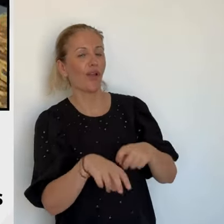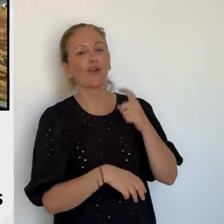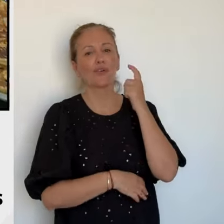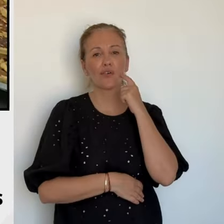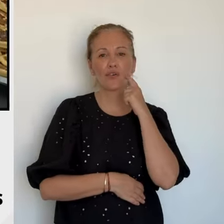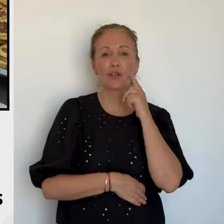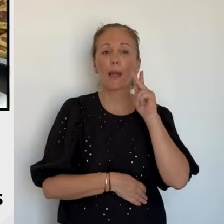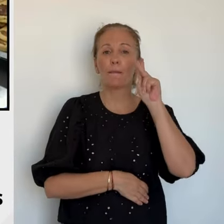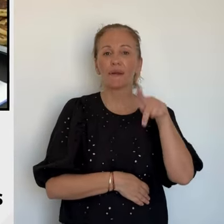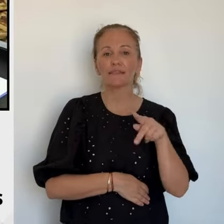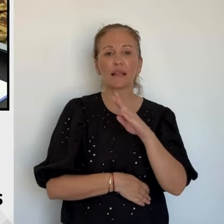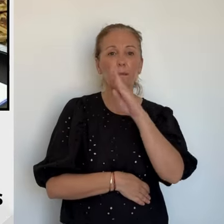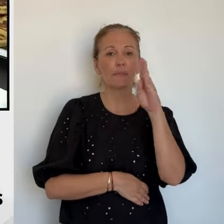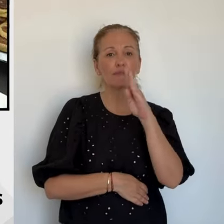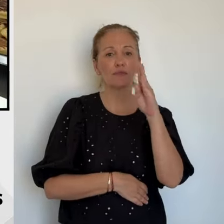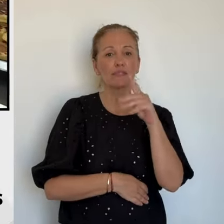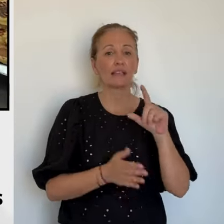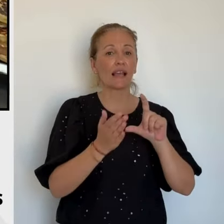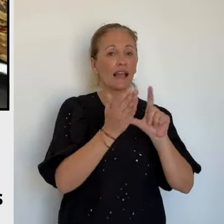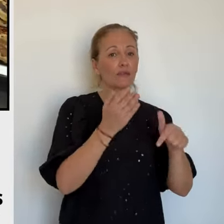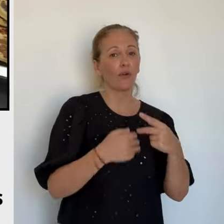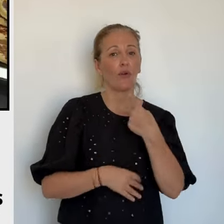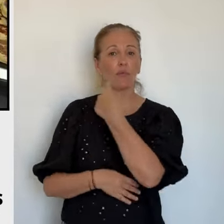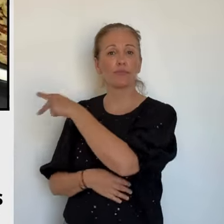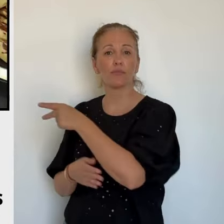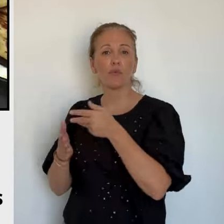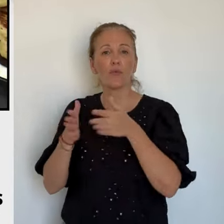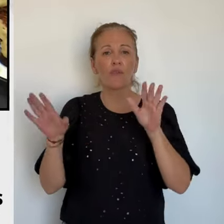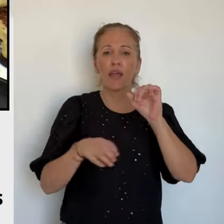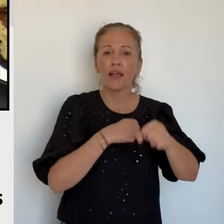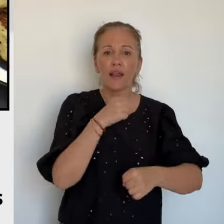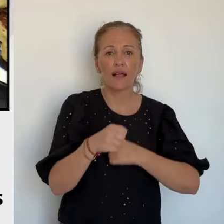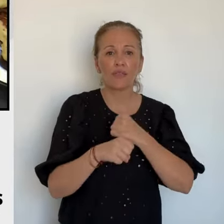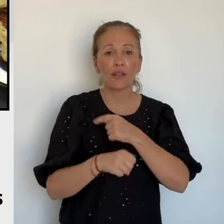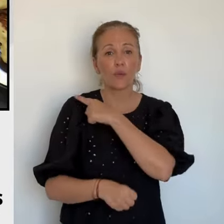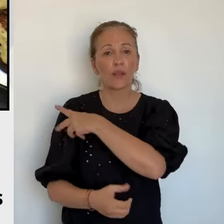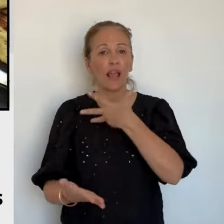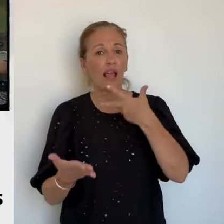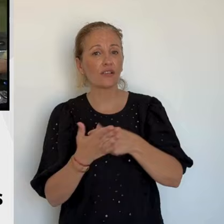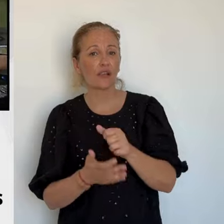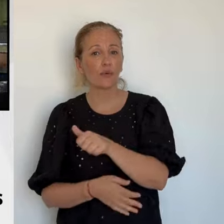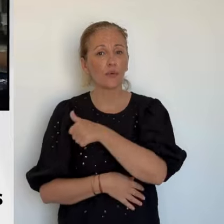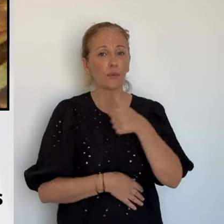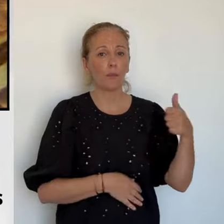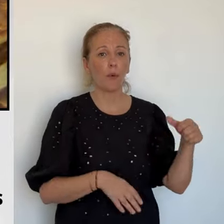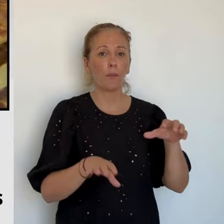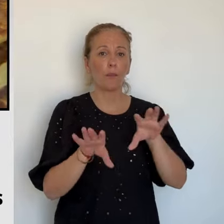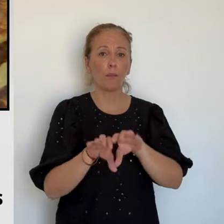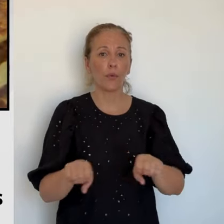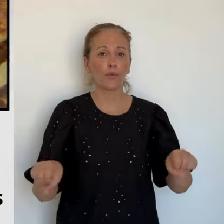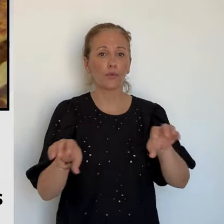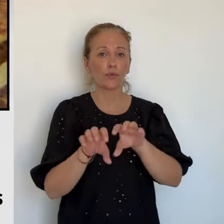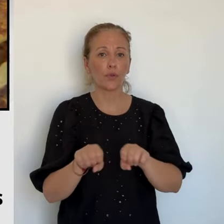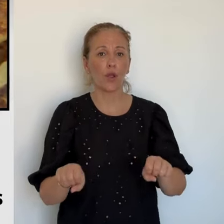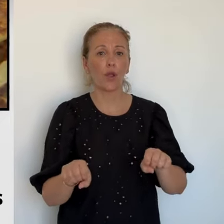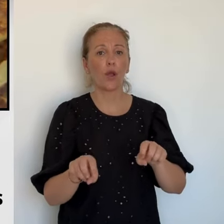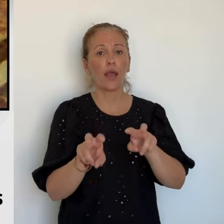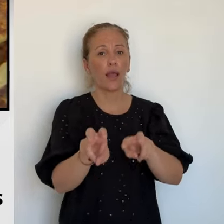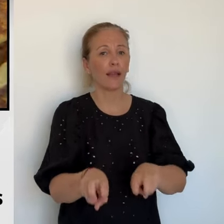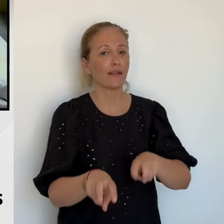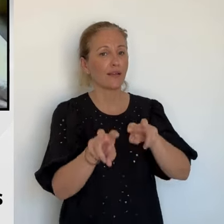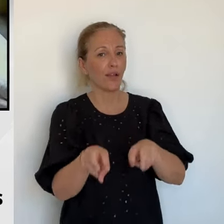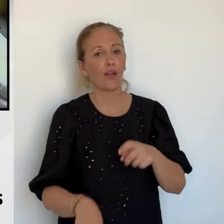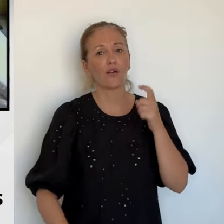qui vient de Kassanich, exactement à Val d'Oretz. On a fait préparer également quelques milliers de choses avec